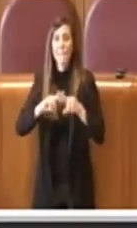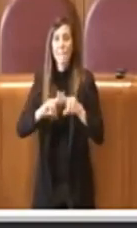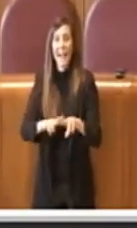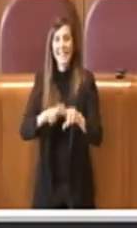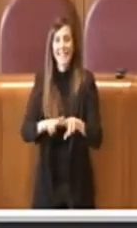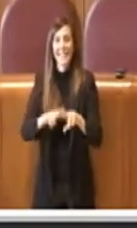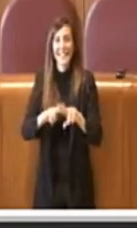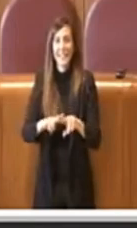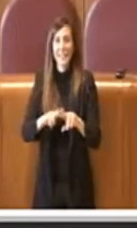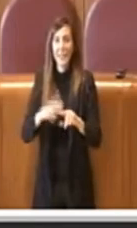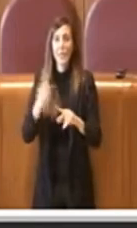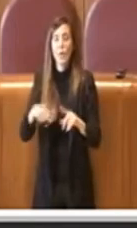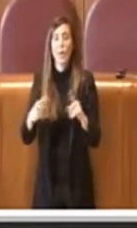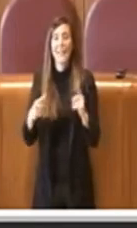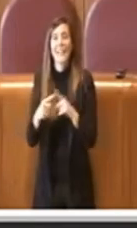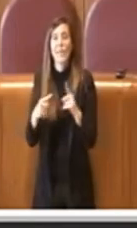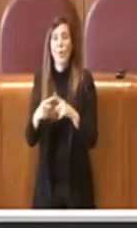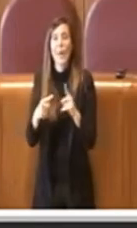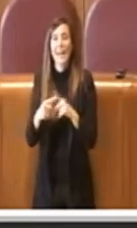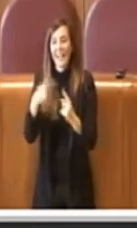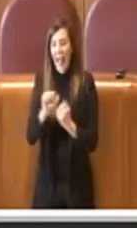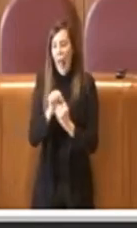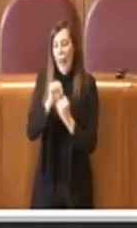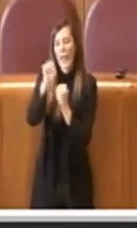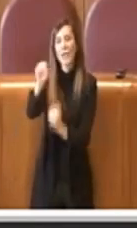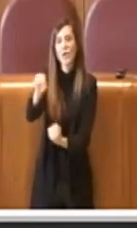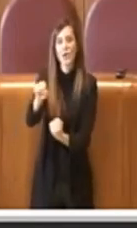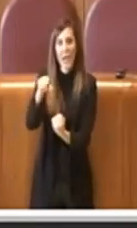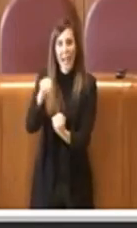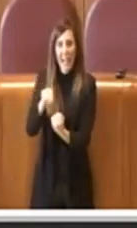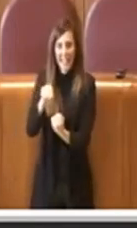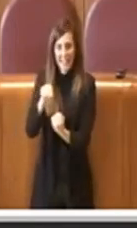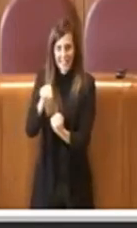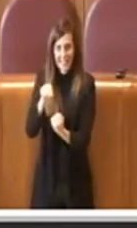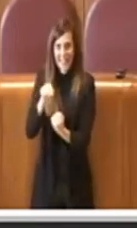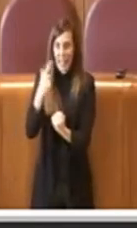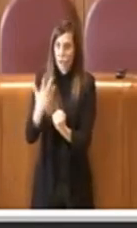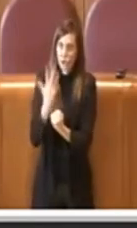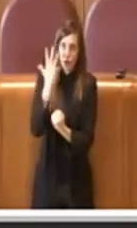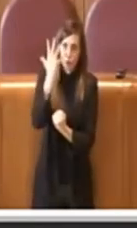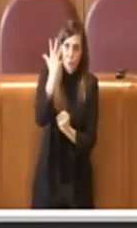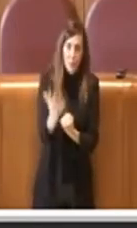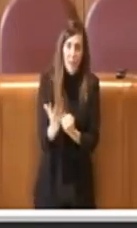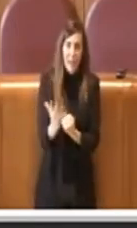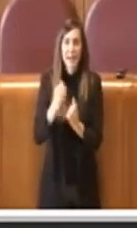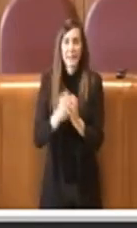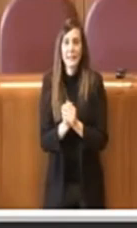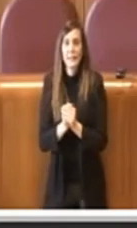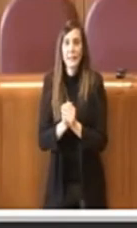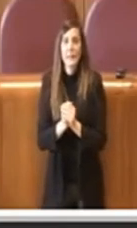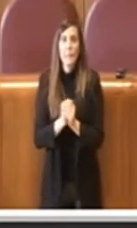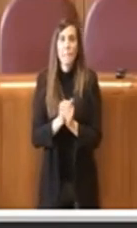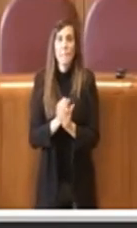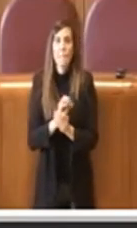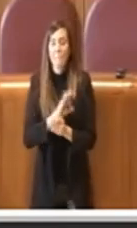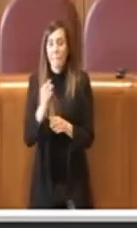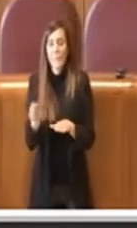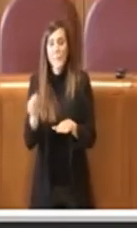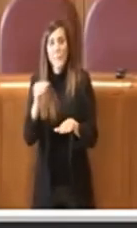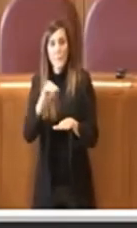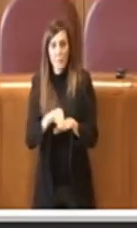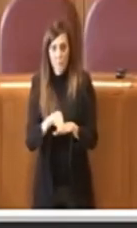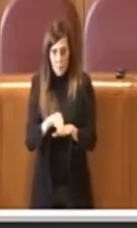della titolarità della licenza stessa in occasione della vidimazione quinquennale. E ancora abbiamo anche aggiunto